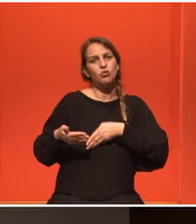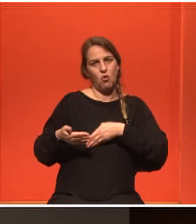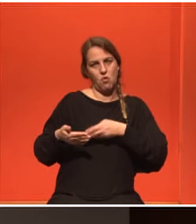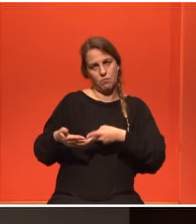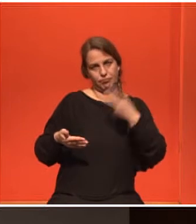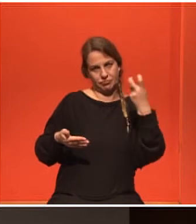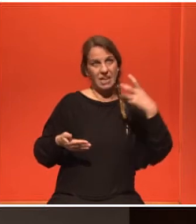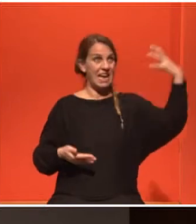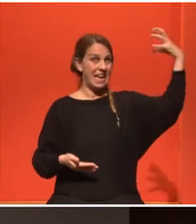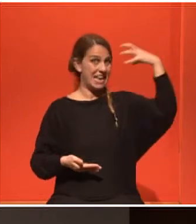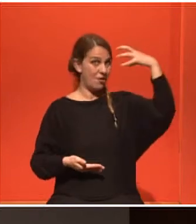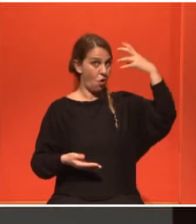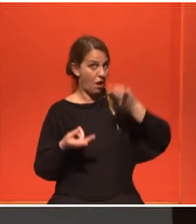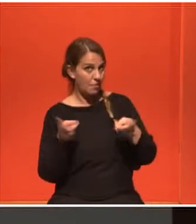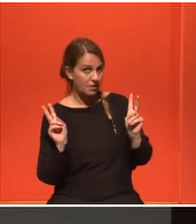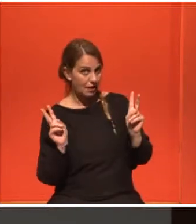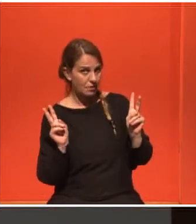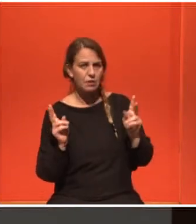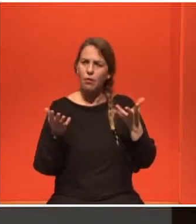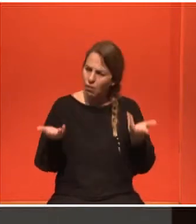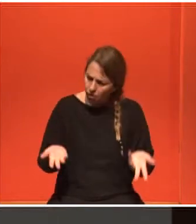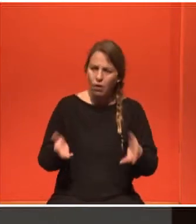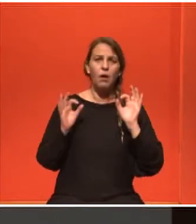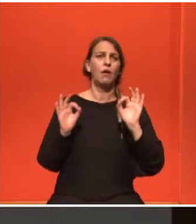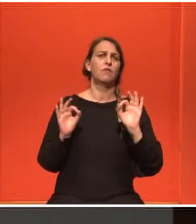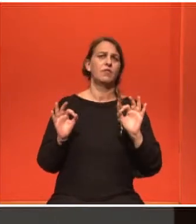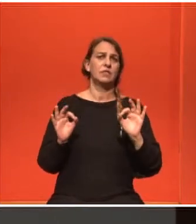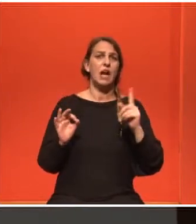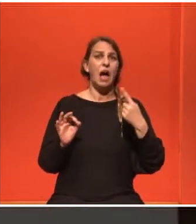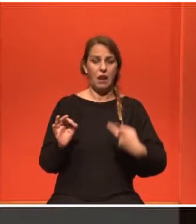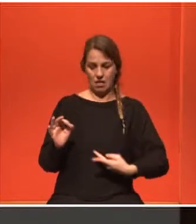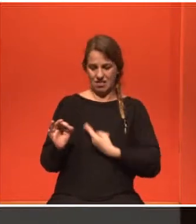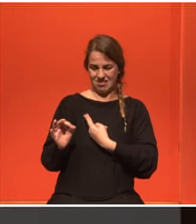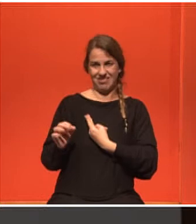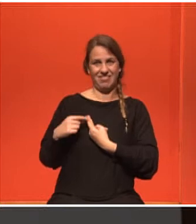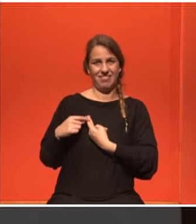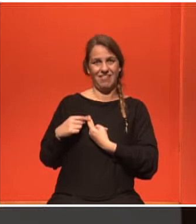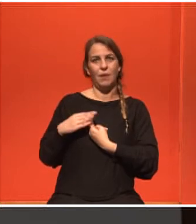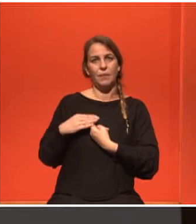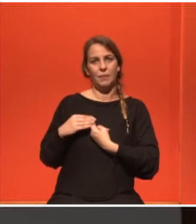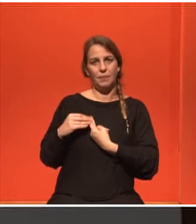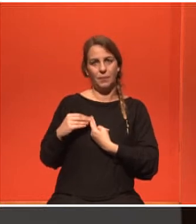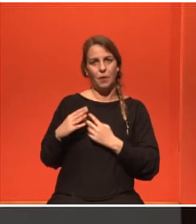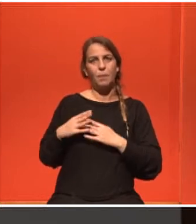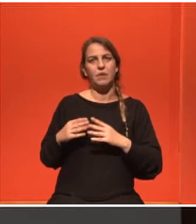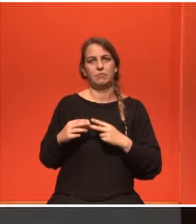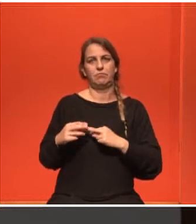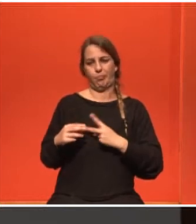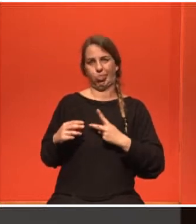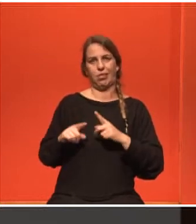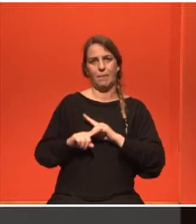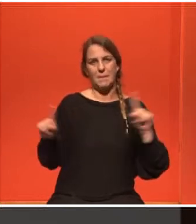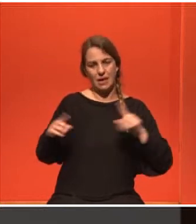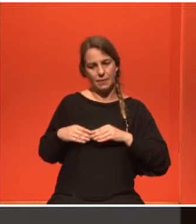Βεβαίως, δεν υπάρχει καμία αντένδειξη για την έκθεση στον ήλιο, αρκεί η Ιουλή να έχει τελειώσει η διαδικασία της επούλωσης και να